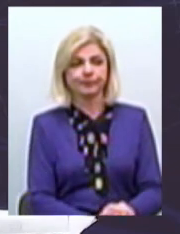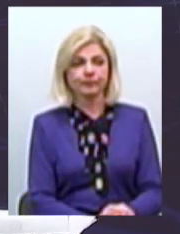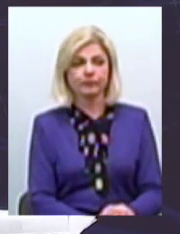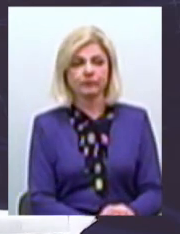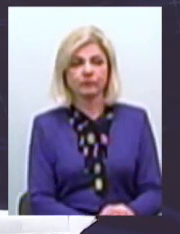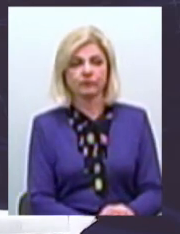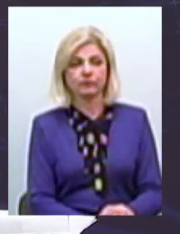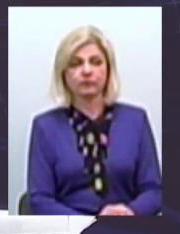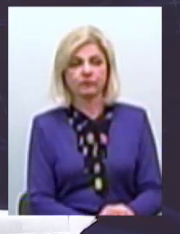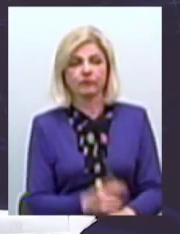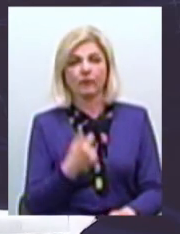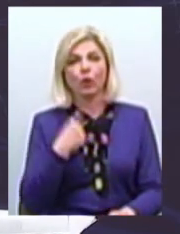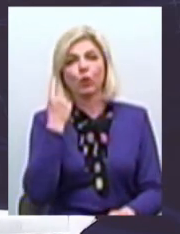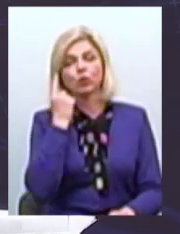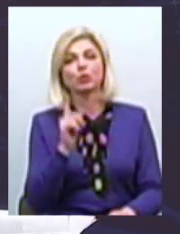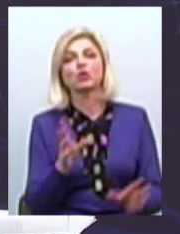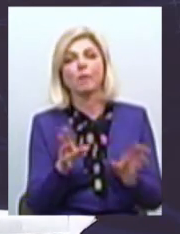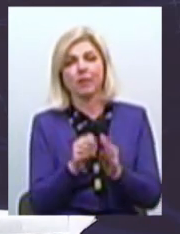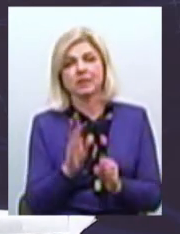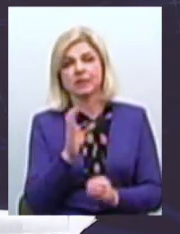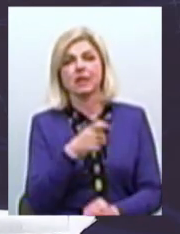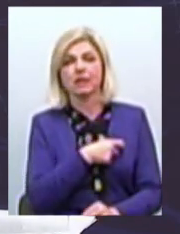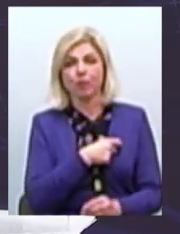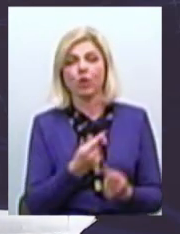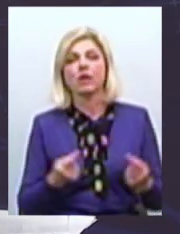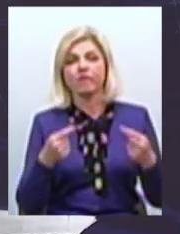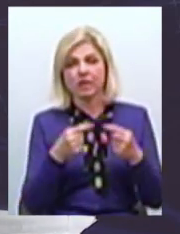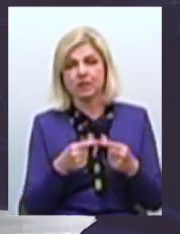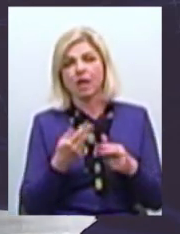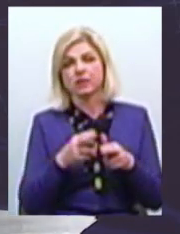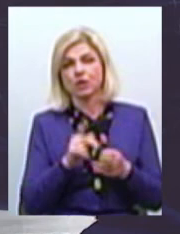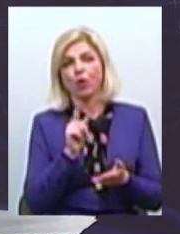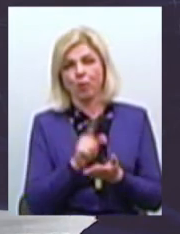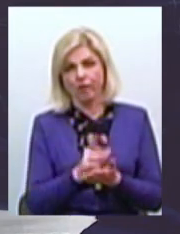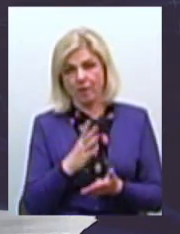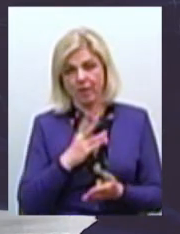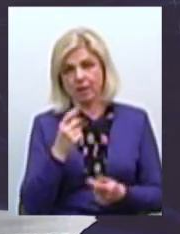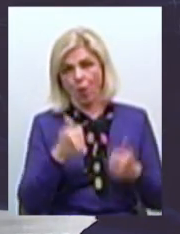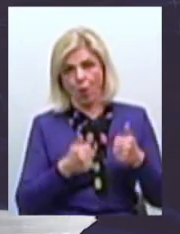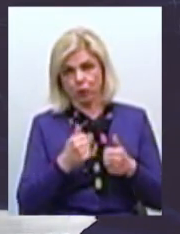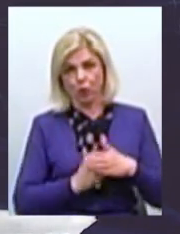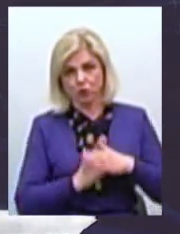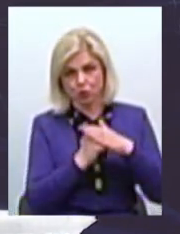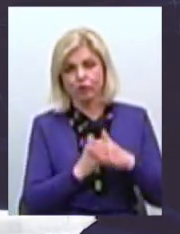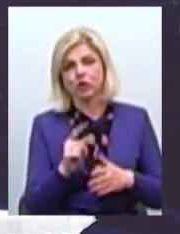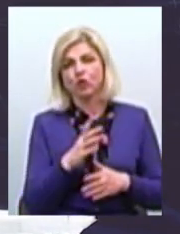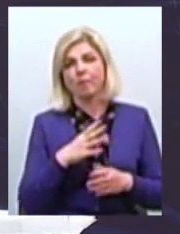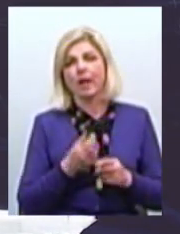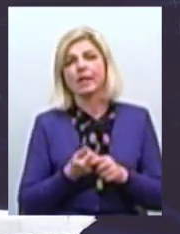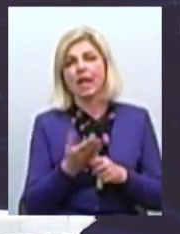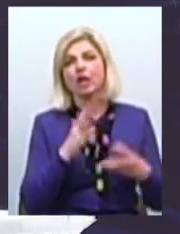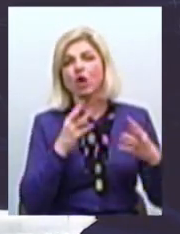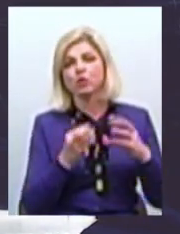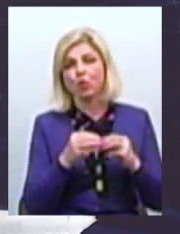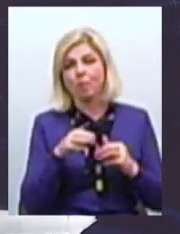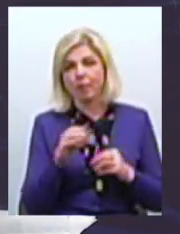я думаю Що ми з депутатами Визначимось Все ж таки я вважаю Що це повинно бути На конкурсних основах Щоб були декілька резюме І